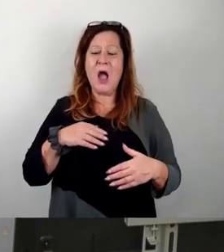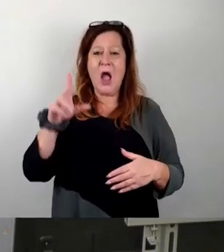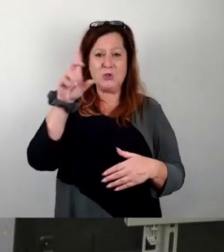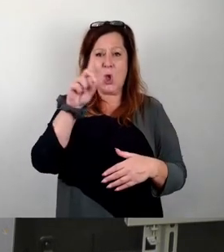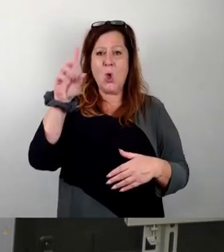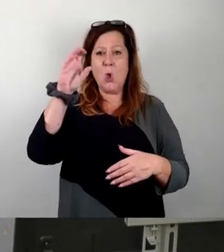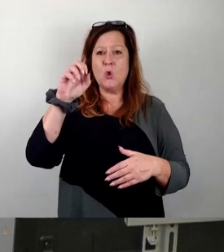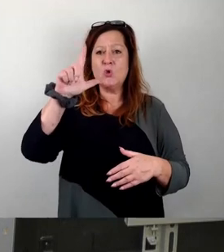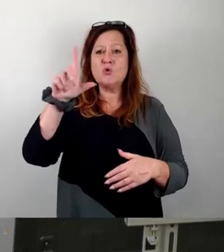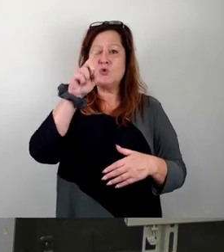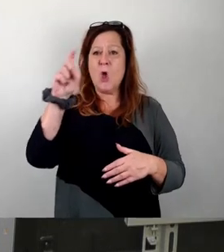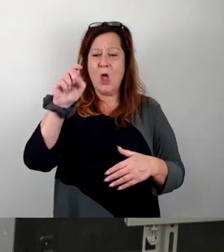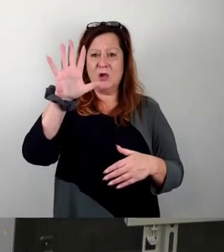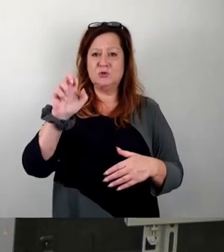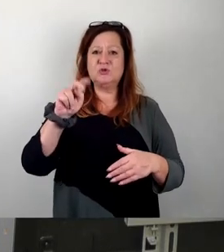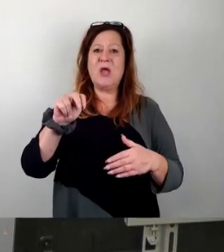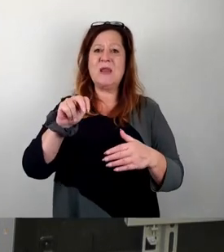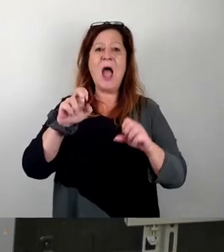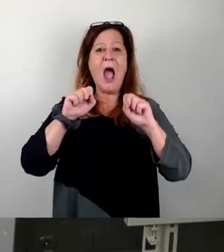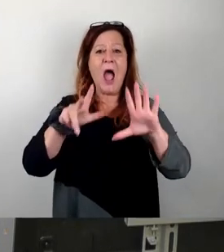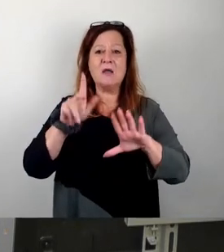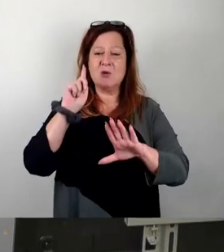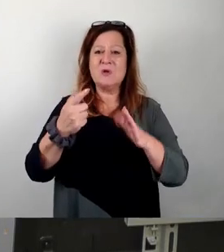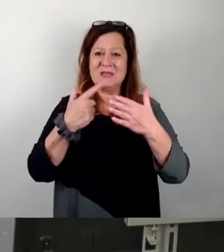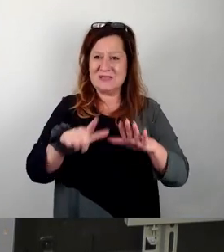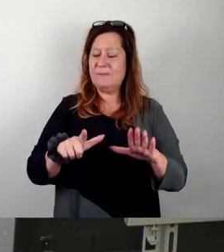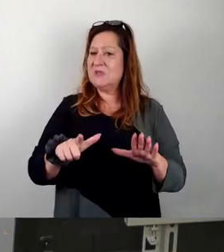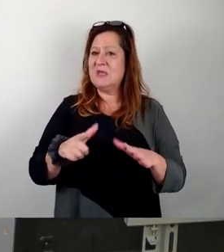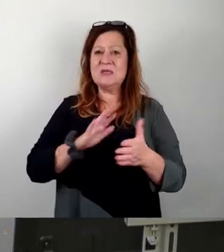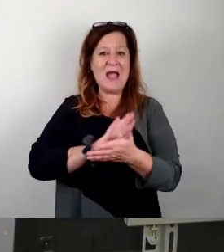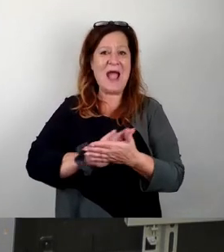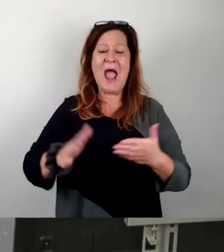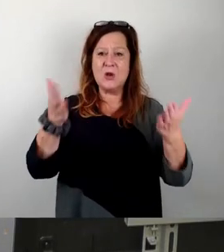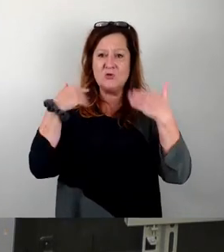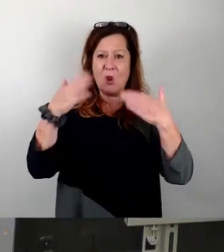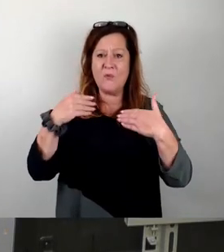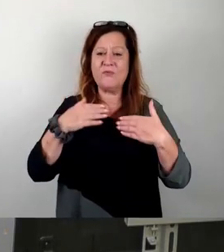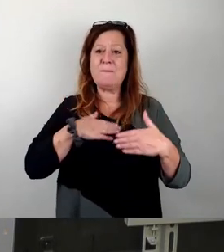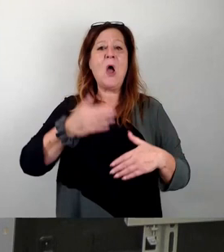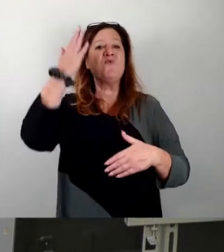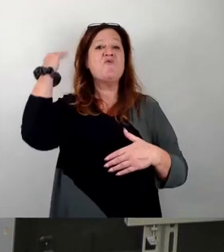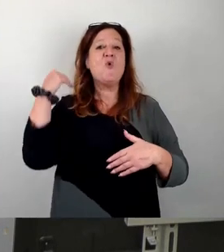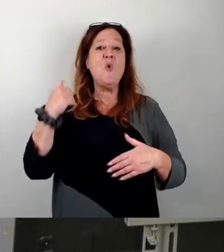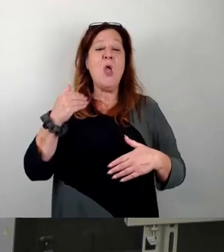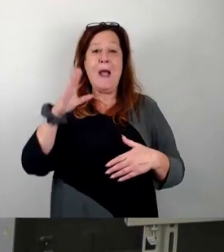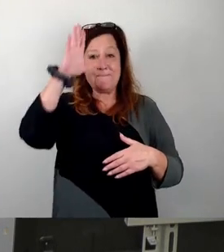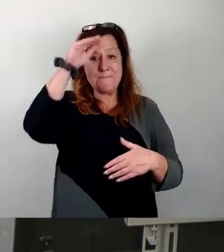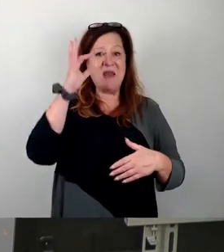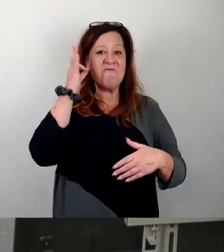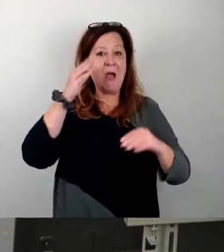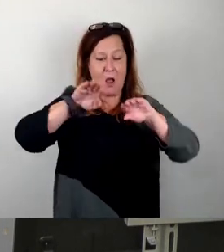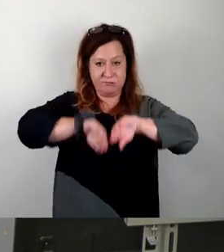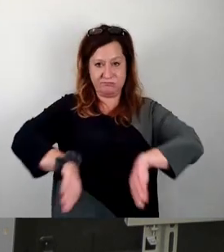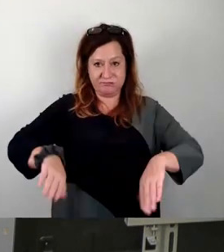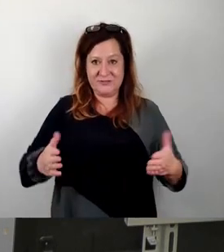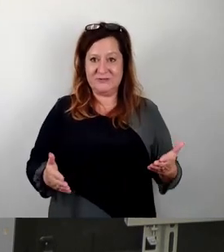eröffnet, später mit Schwimmbecken ausgestattet, ganz früher mal getrennt in Männer und Frauen. Es gab hier mehrere